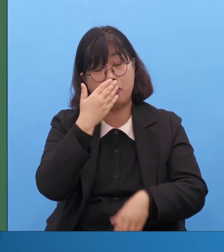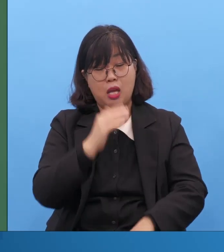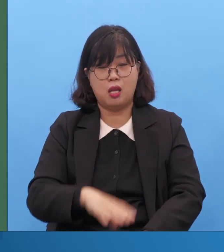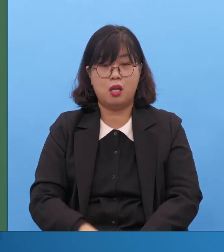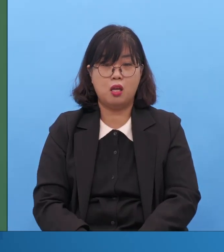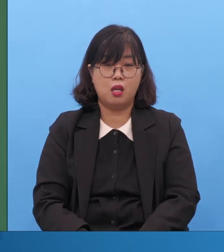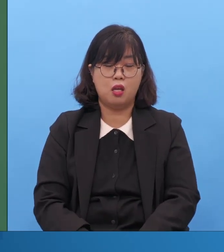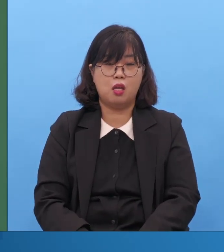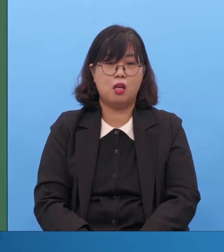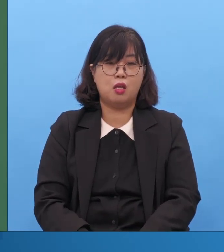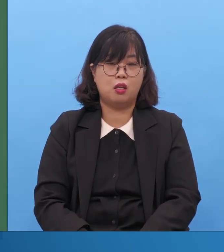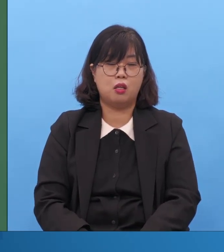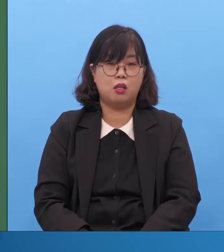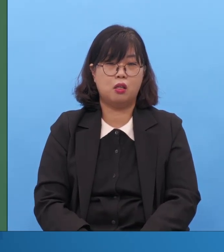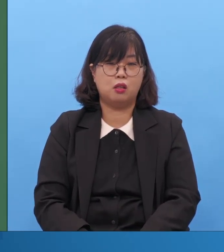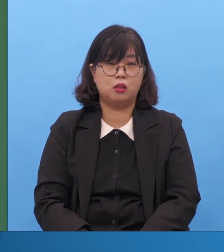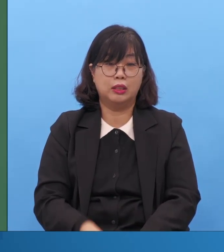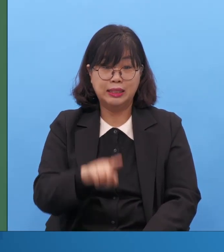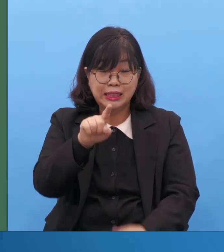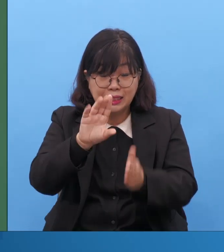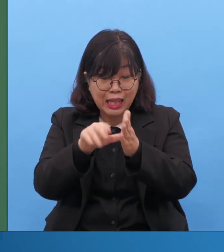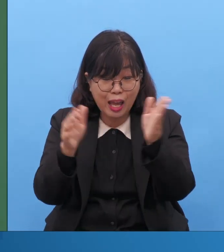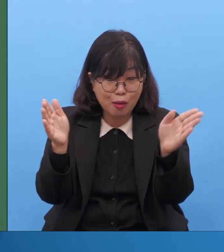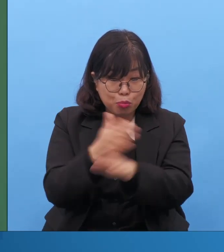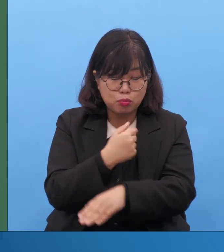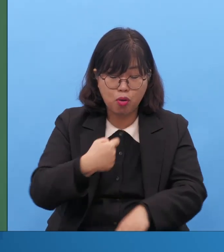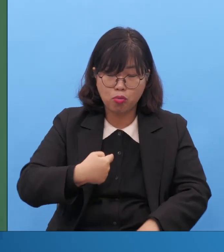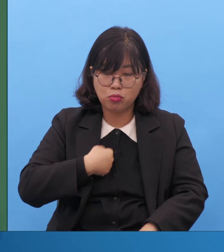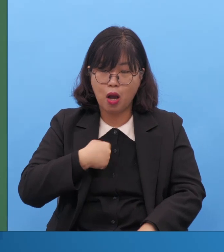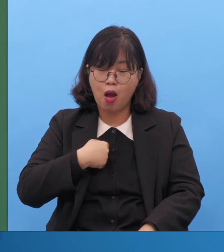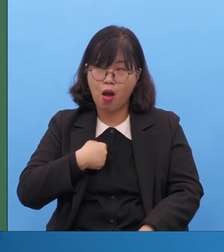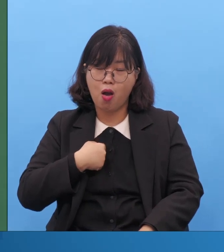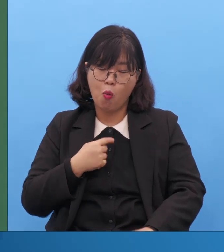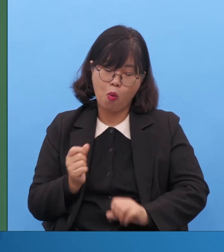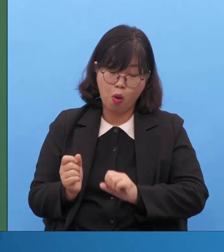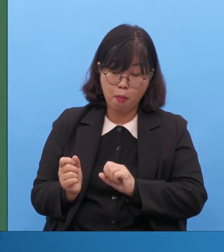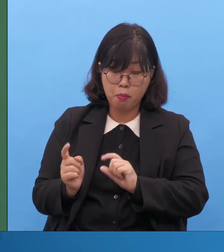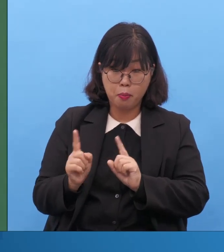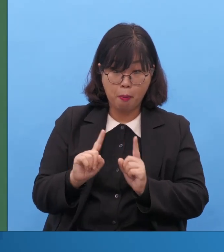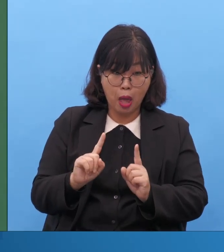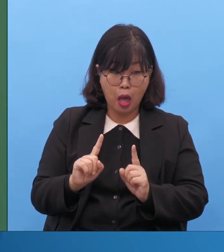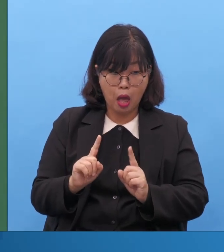이때부터 나도 살리고 다른 사람도 살리고 교회도 살립니다